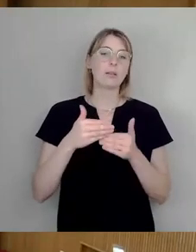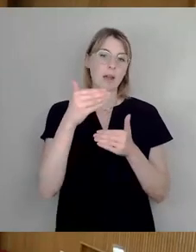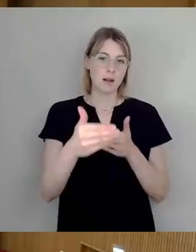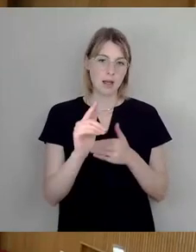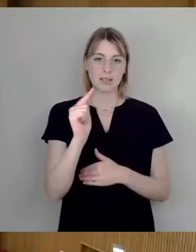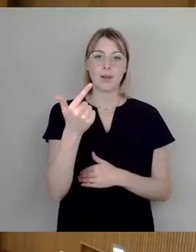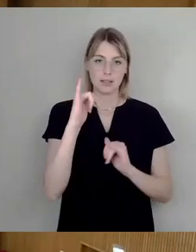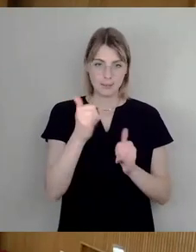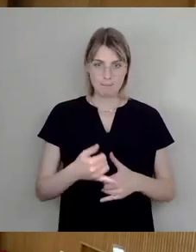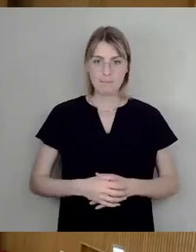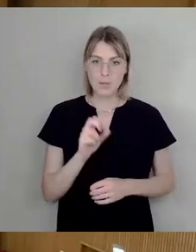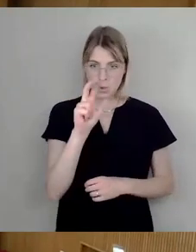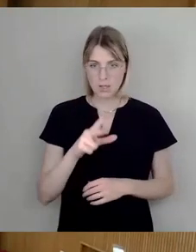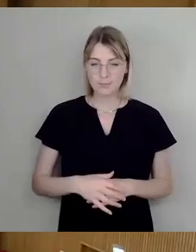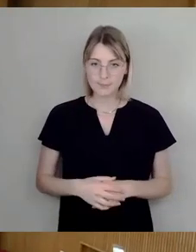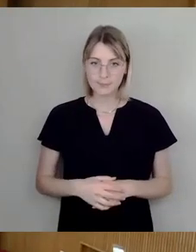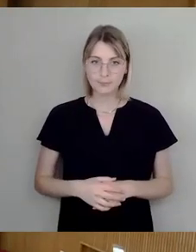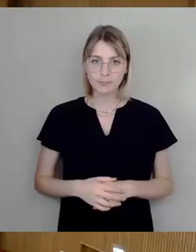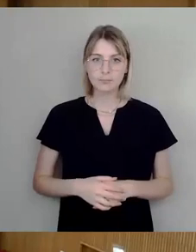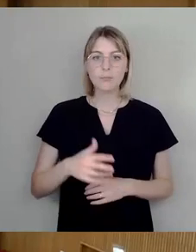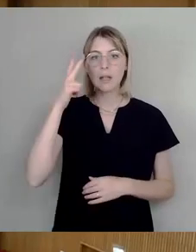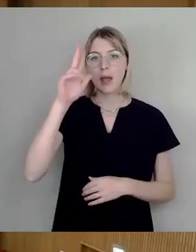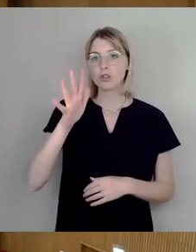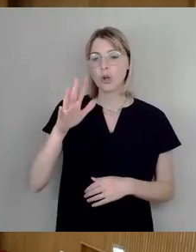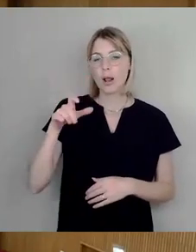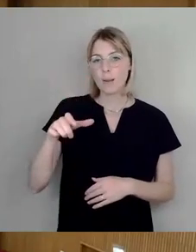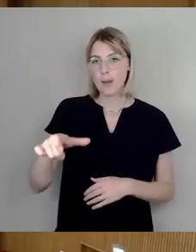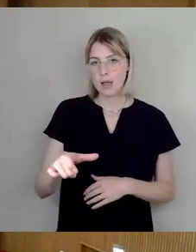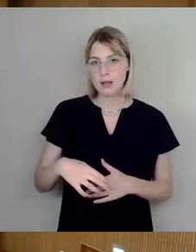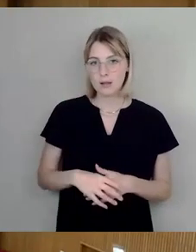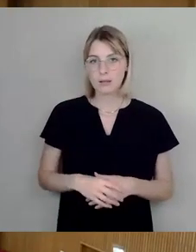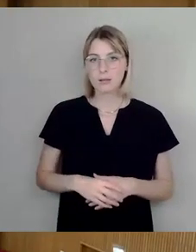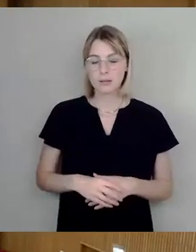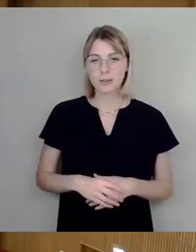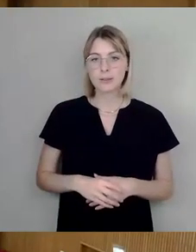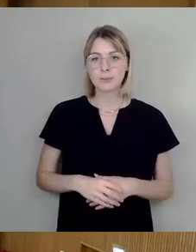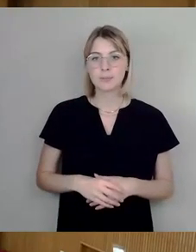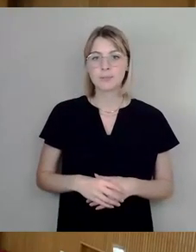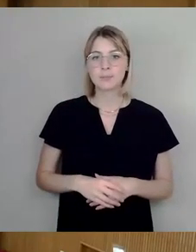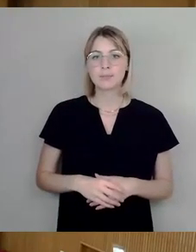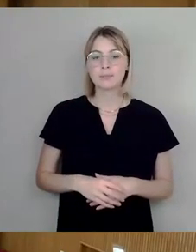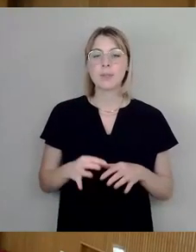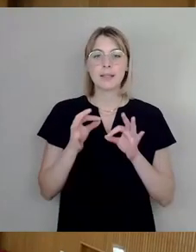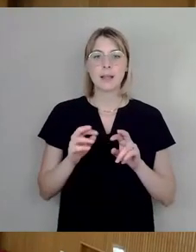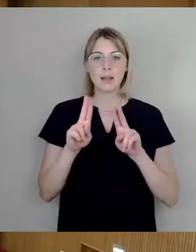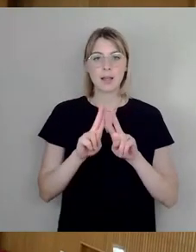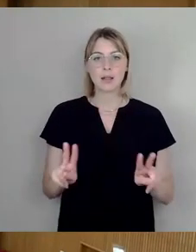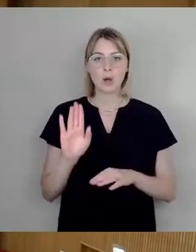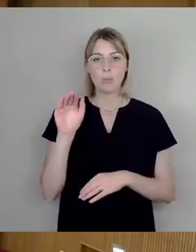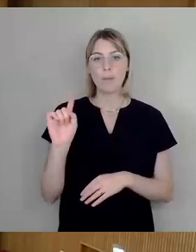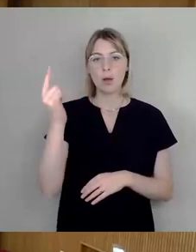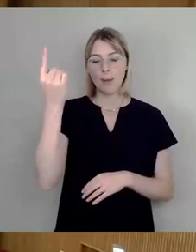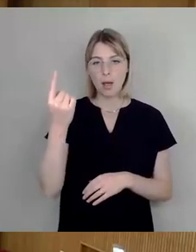Herr Schollbach, ich würde es dann abstimmen, habe es registriert. Sehr geehrter Herr Oberbürgermeister, meine Damen und Herren,